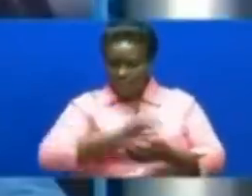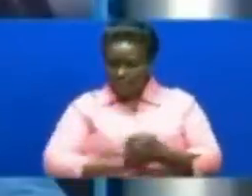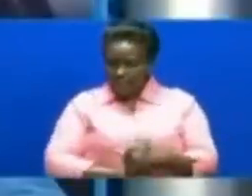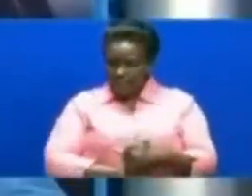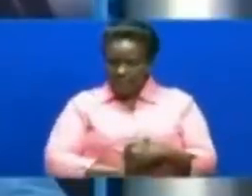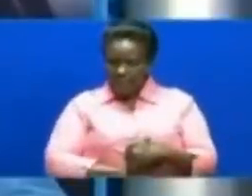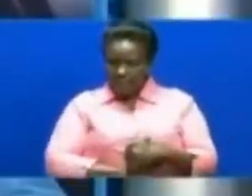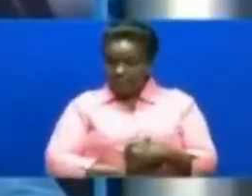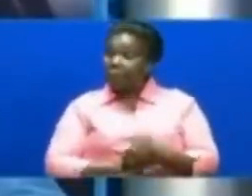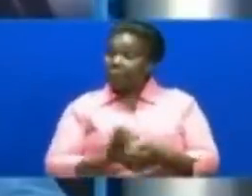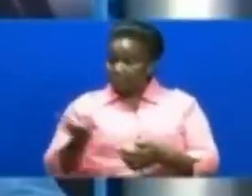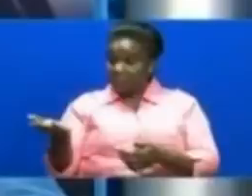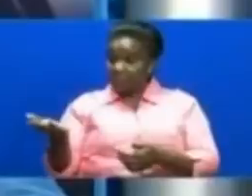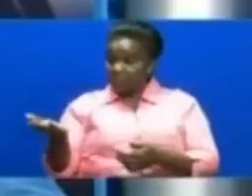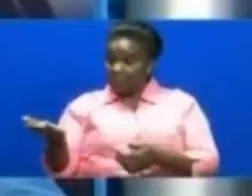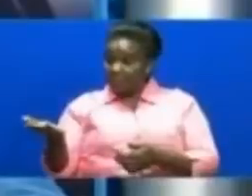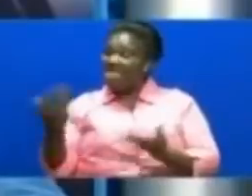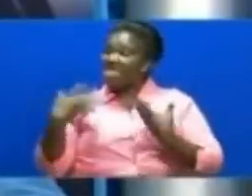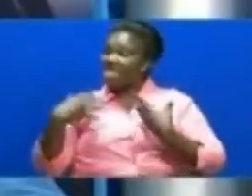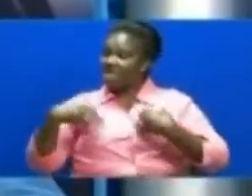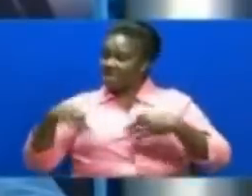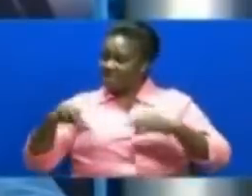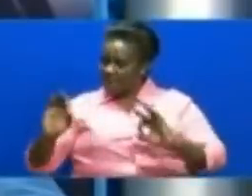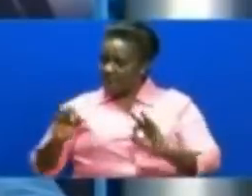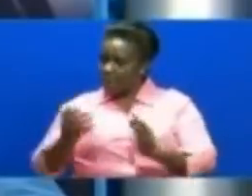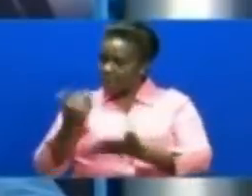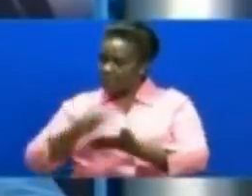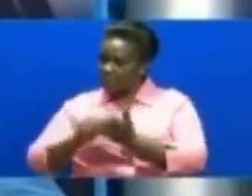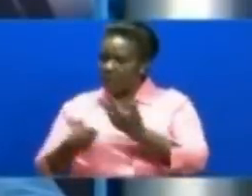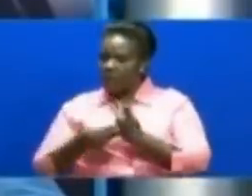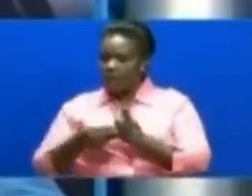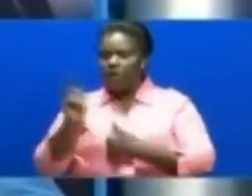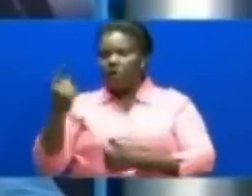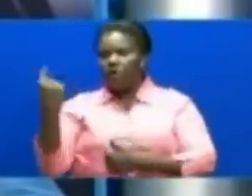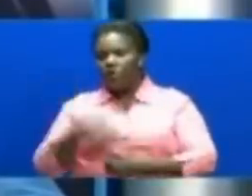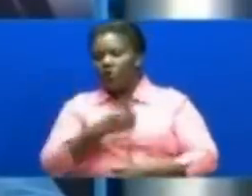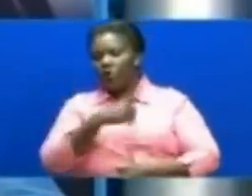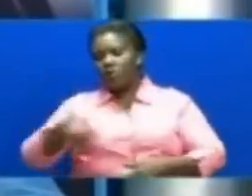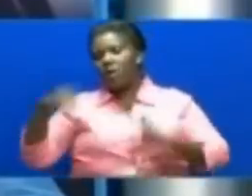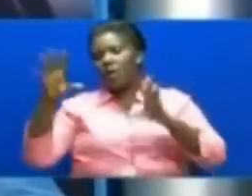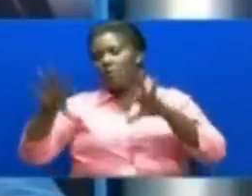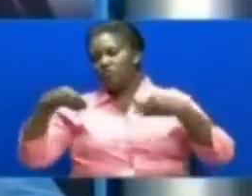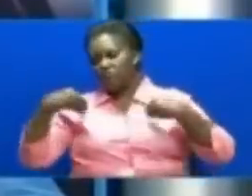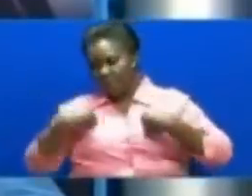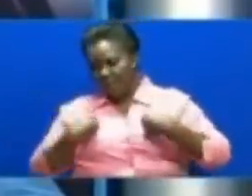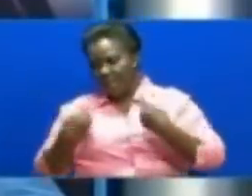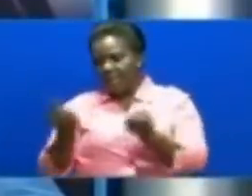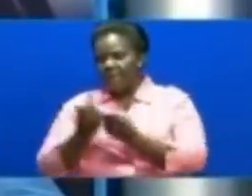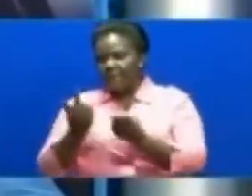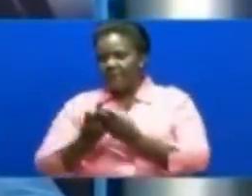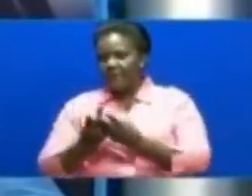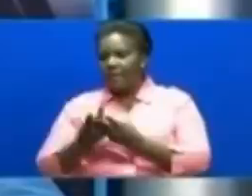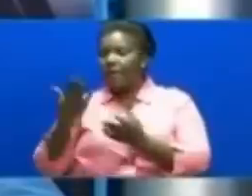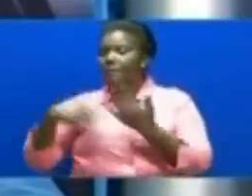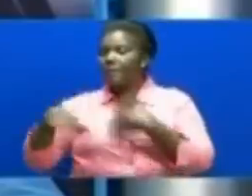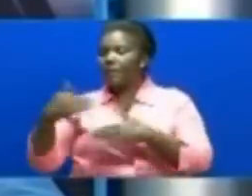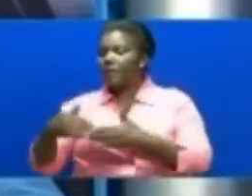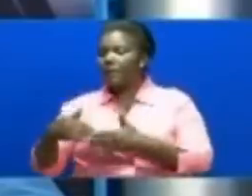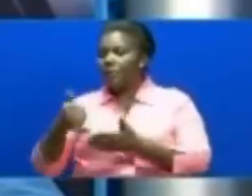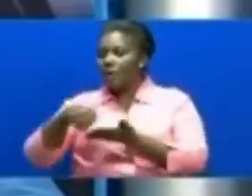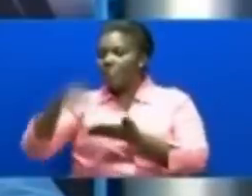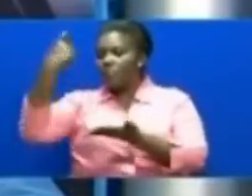Kabendera kachi wa huru Bada kukubali makosa Na kuhukumiwa kulipa faini ya zaidi ya shilingi Milioni